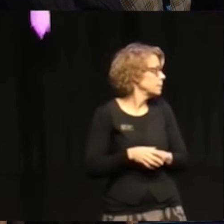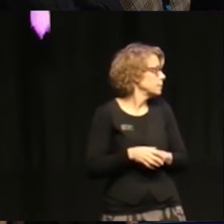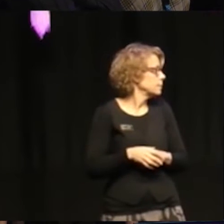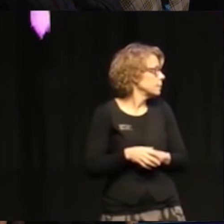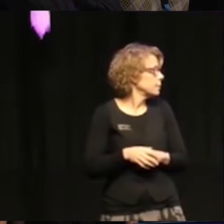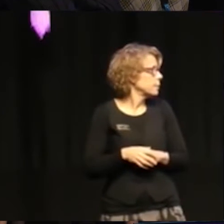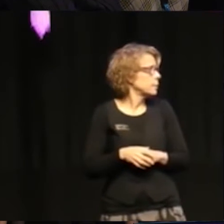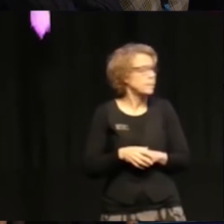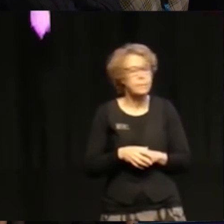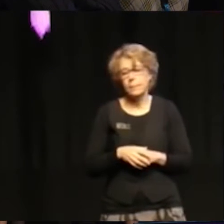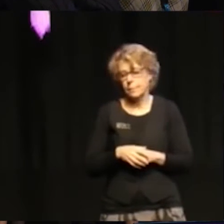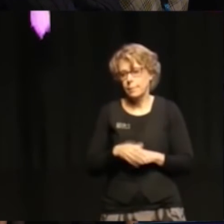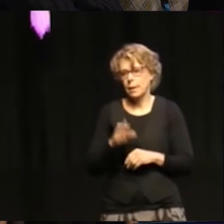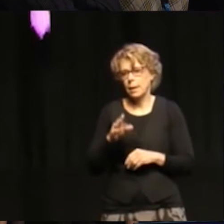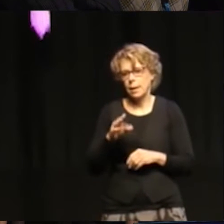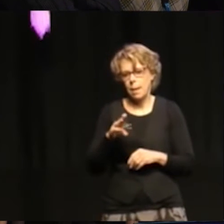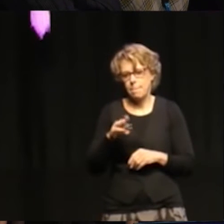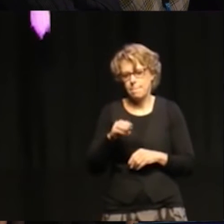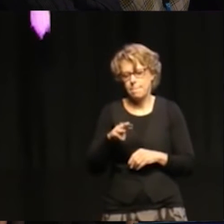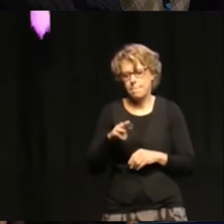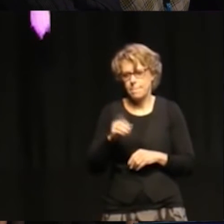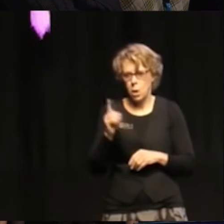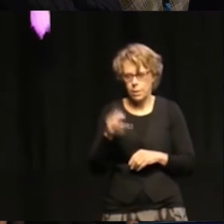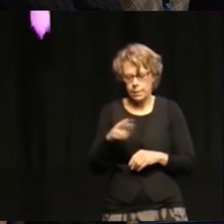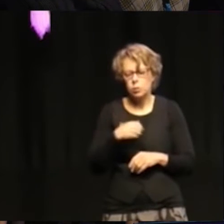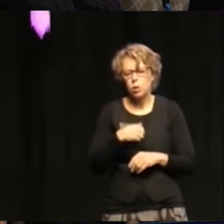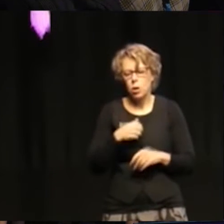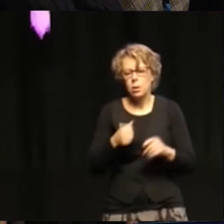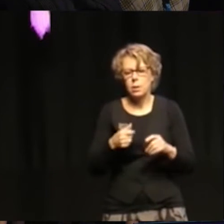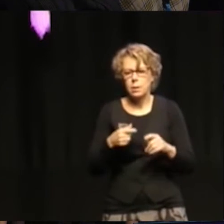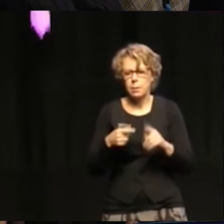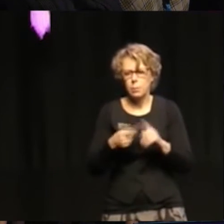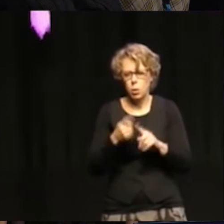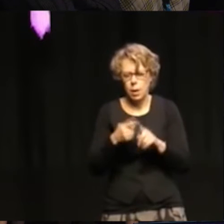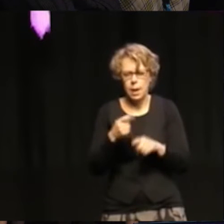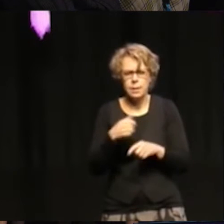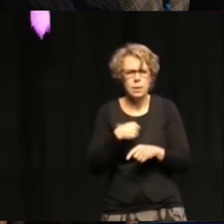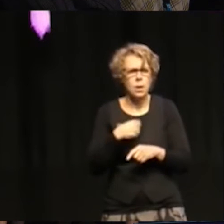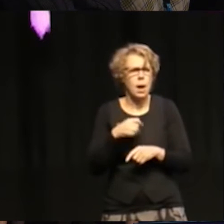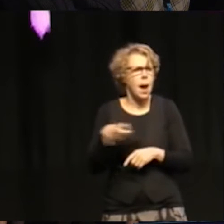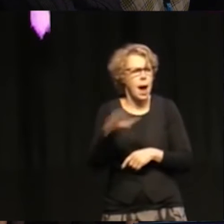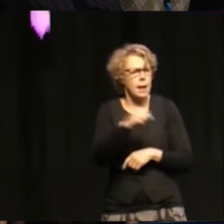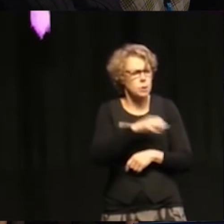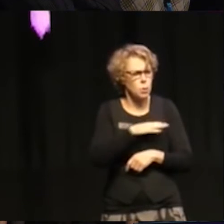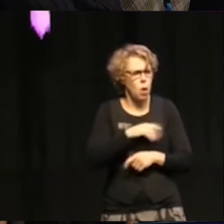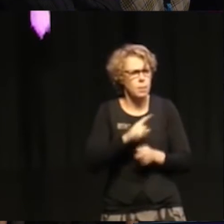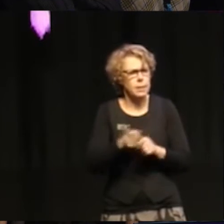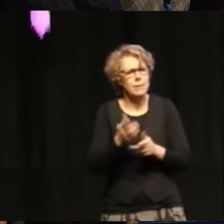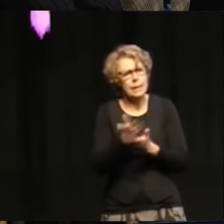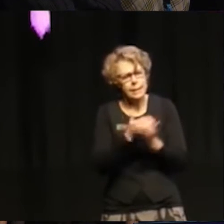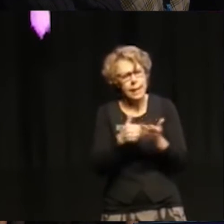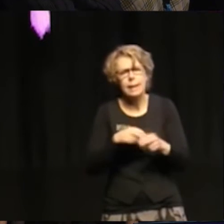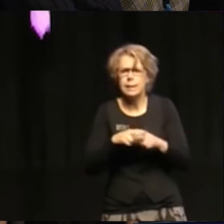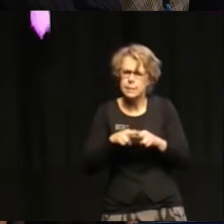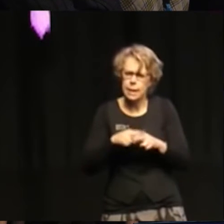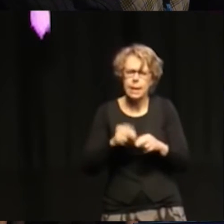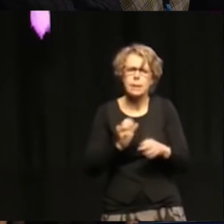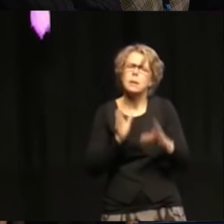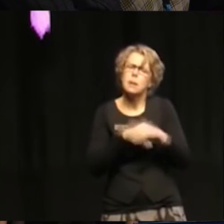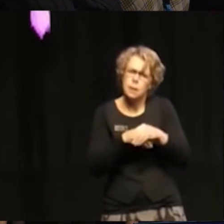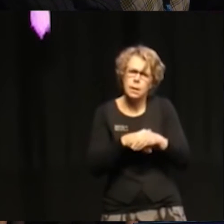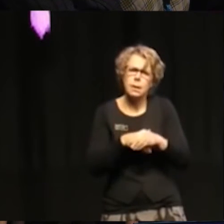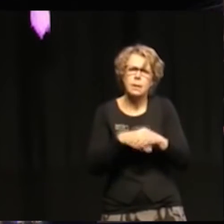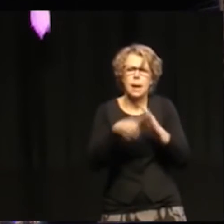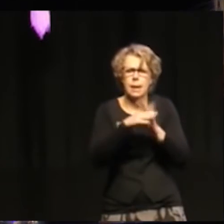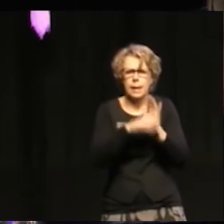Jag tänker att alla som har varit en del eller känner att man är en del av Agenda 2030 känner ju såklart att det